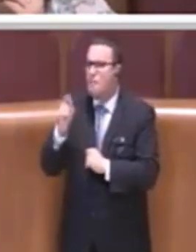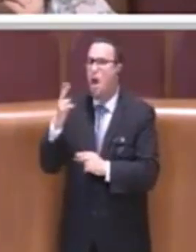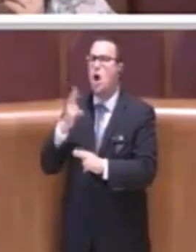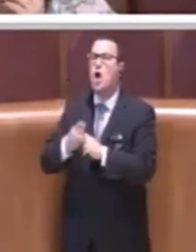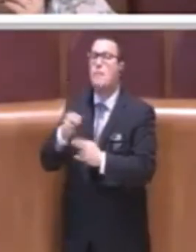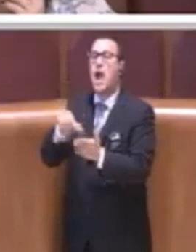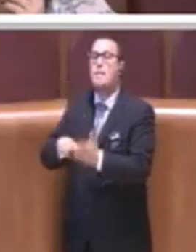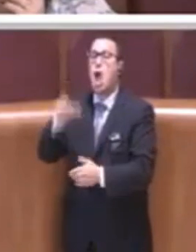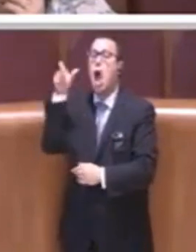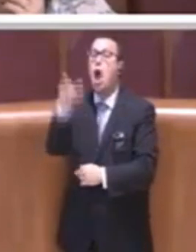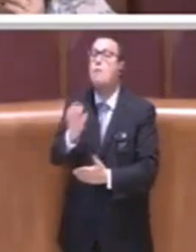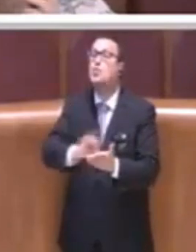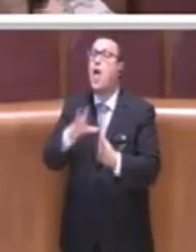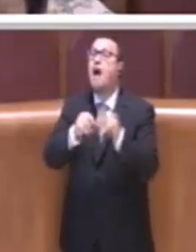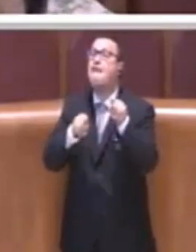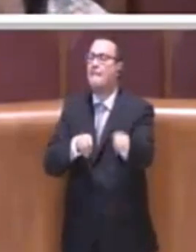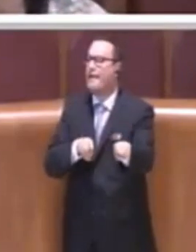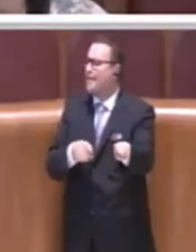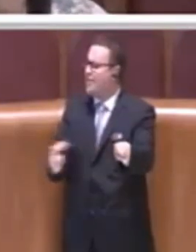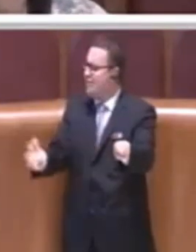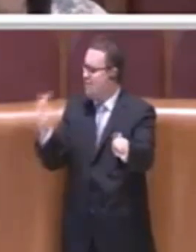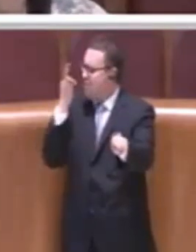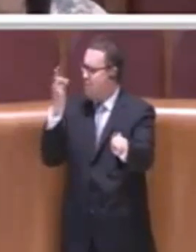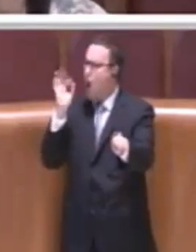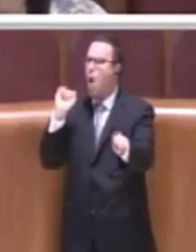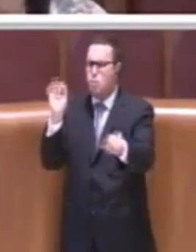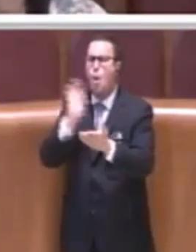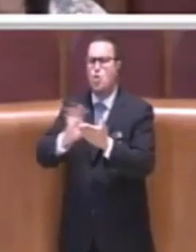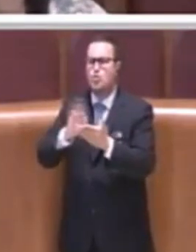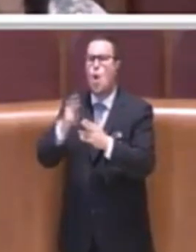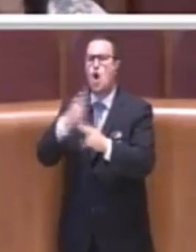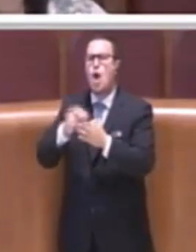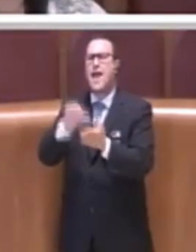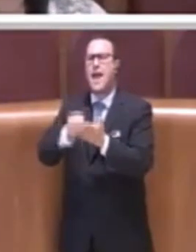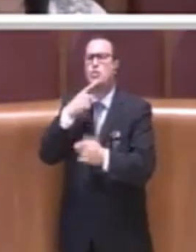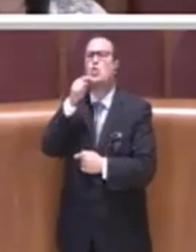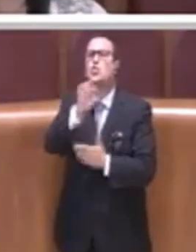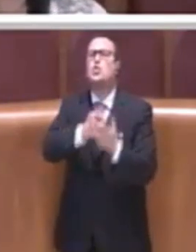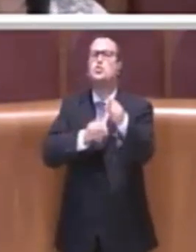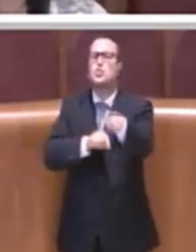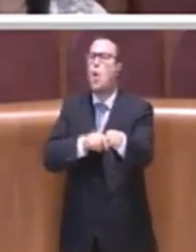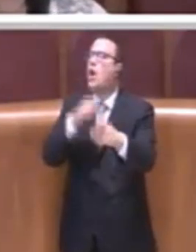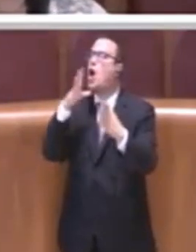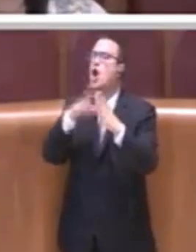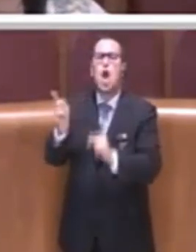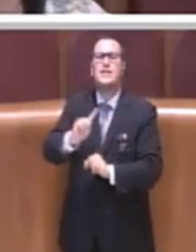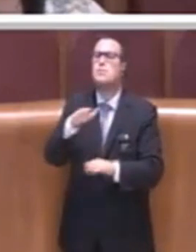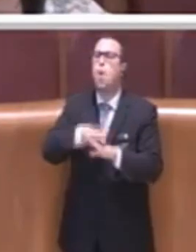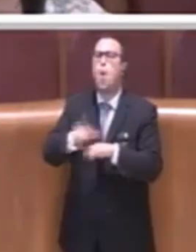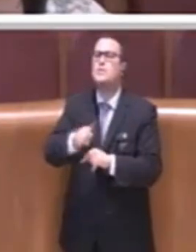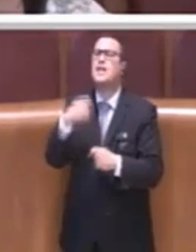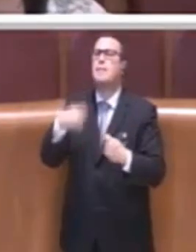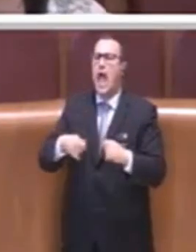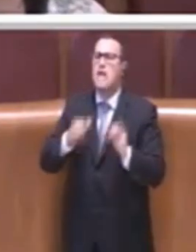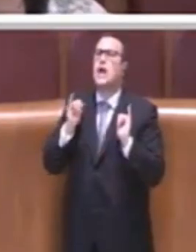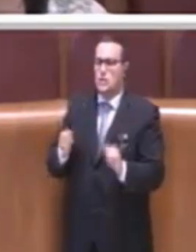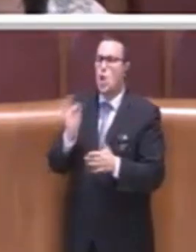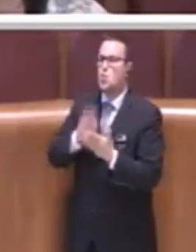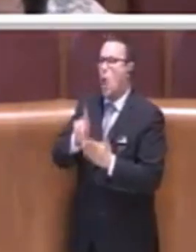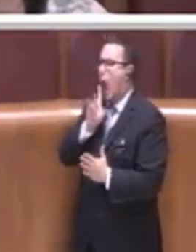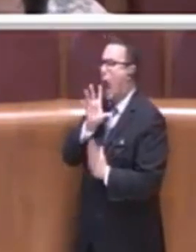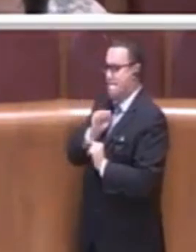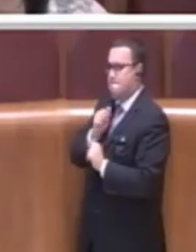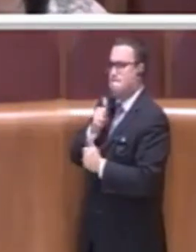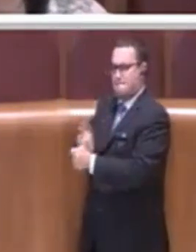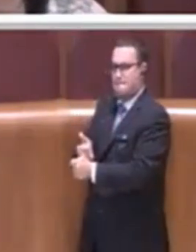qualcosa. Può imporre che non si usi il piatto di plastica, questo sì. Anche da Ikea non si usano più i piatti di plastica. Magari